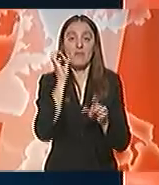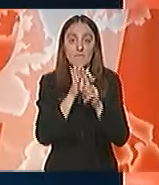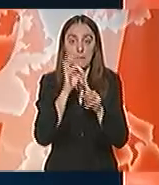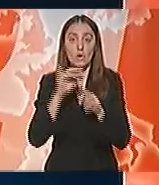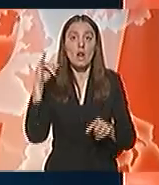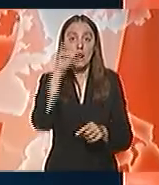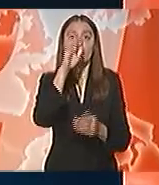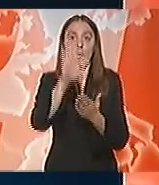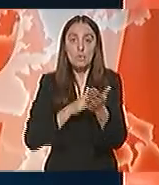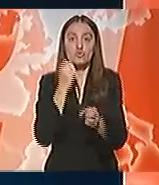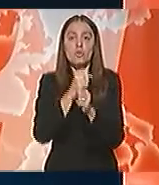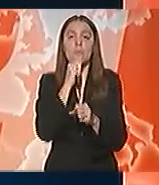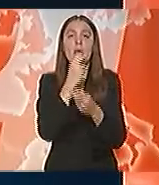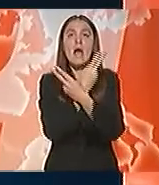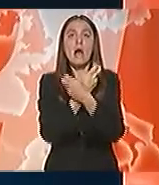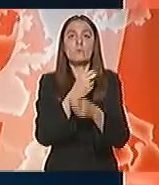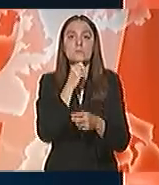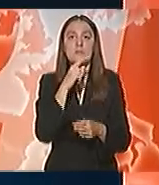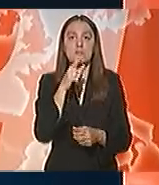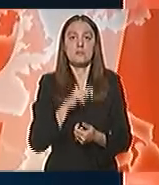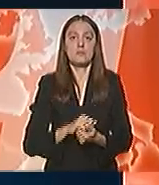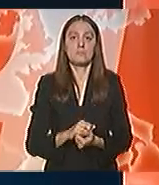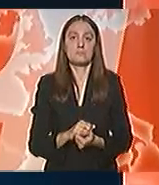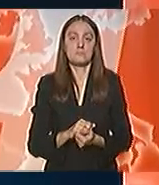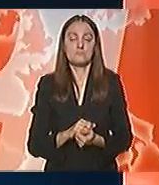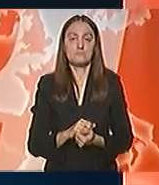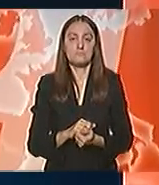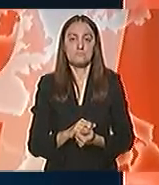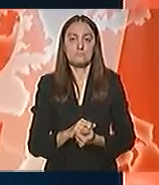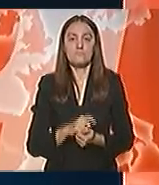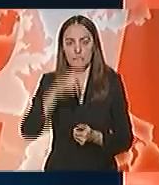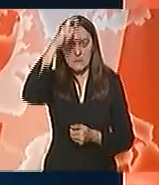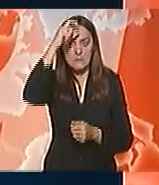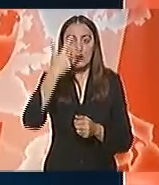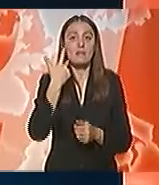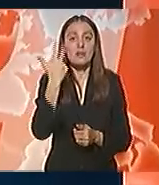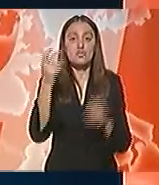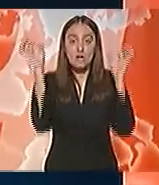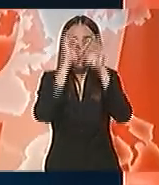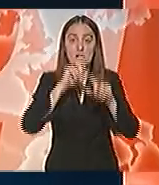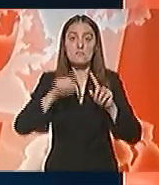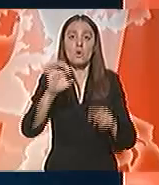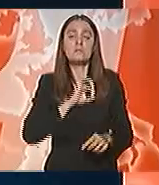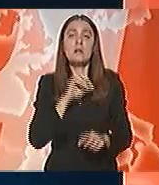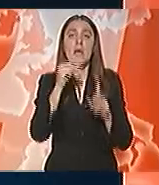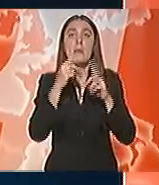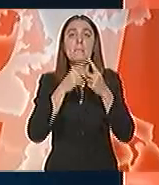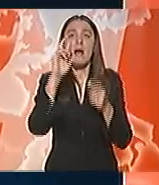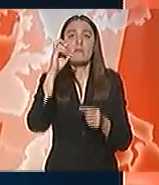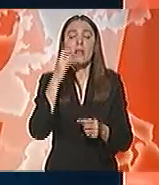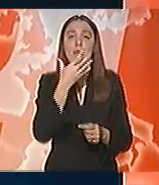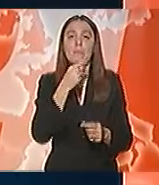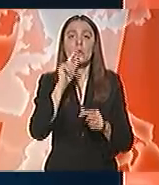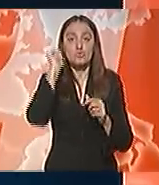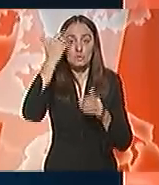letove će početi da obavlja i austrijski flyniki. U Srbiji je treći dan žalosti zbog smrti patrijarha Pavla koji će